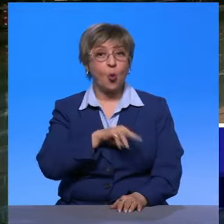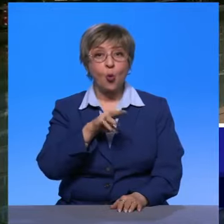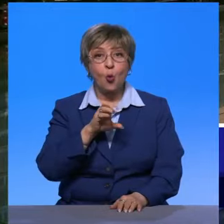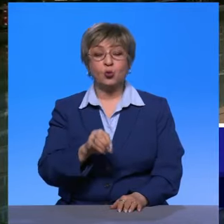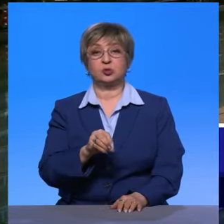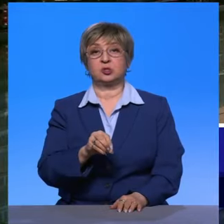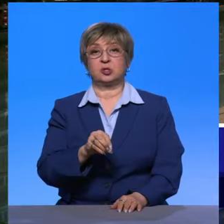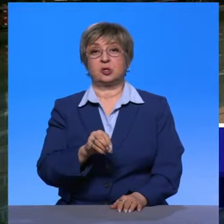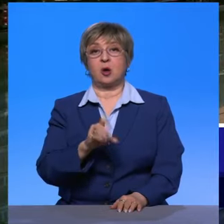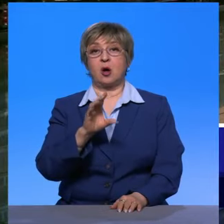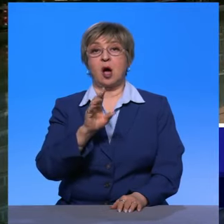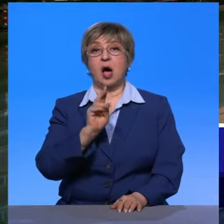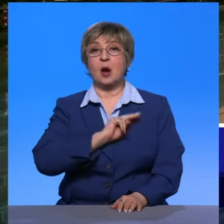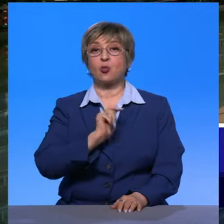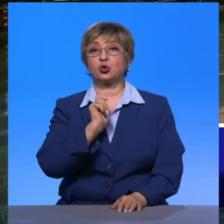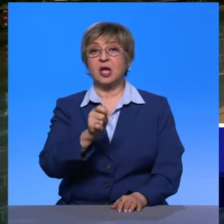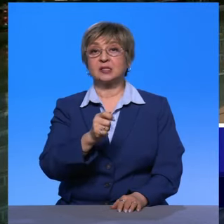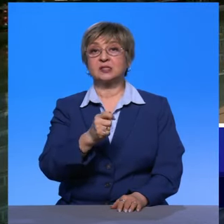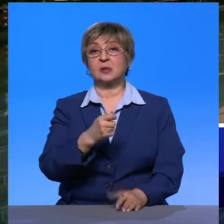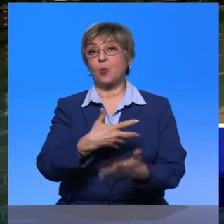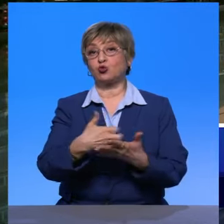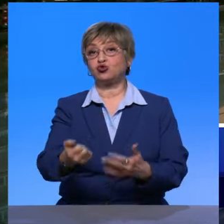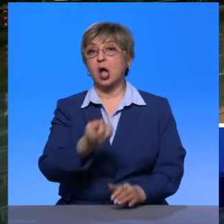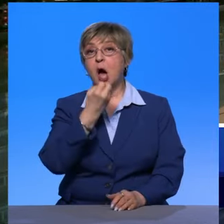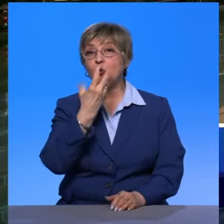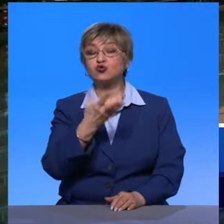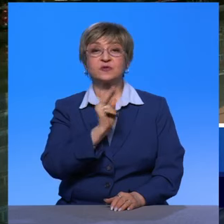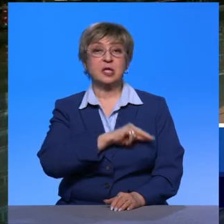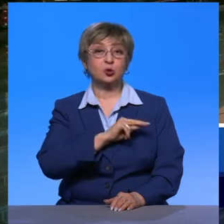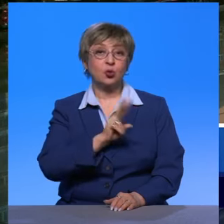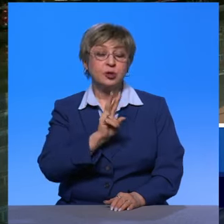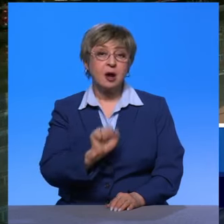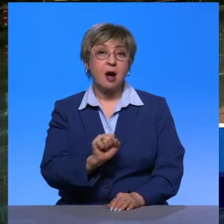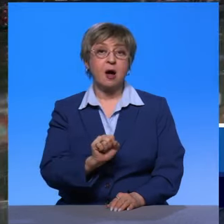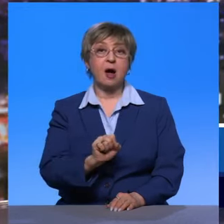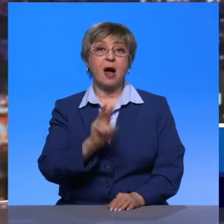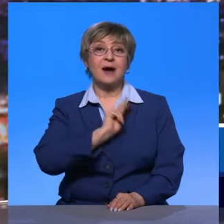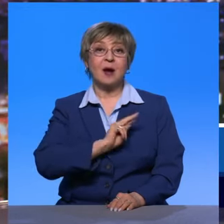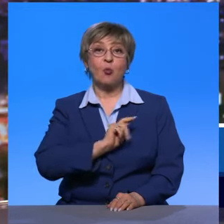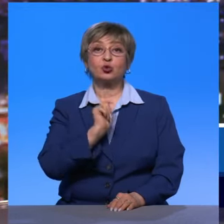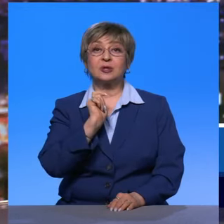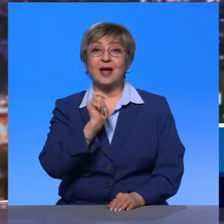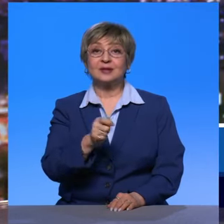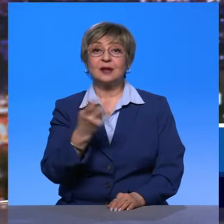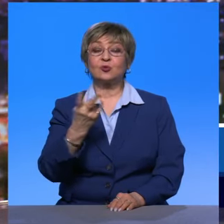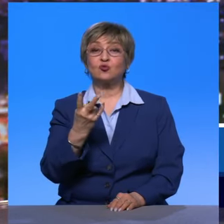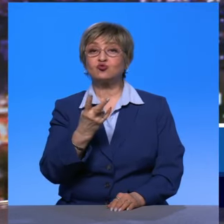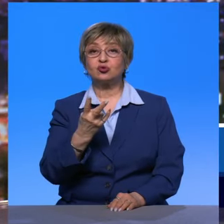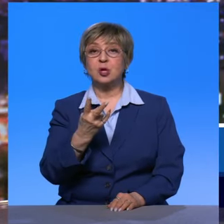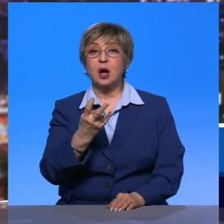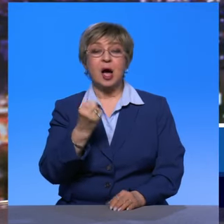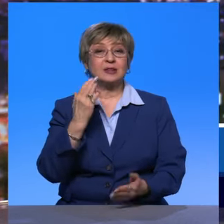Он получает абсолютно хорошего себе сотрудника. То есть я хочу прокомментировать, что работодателям нужно однозначно